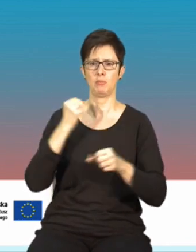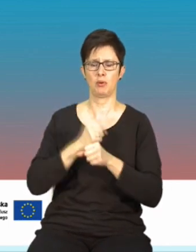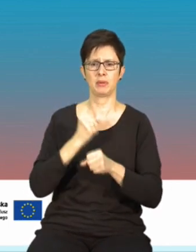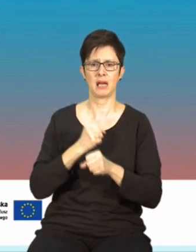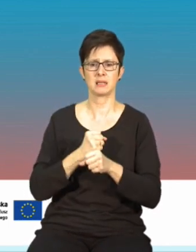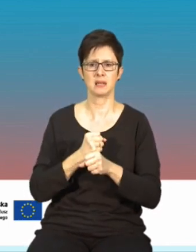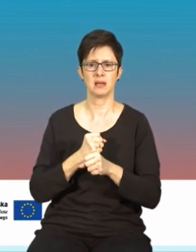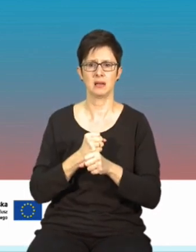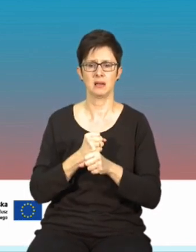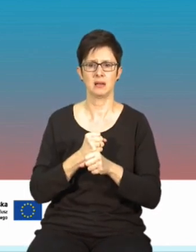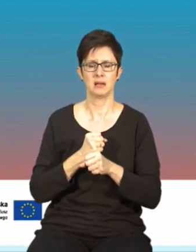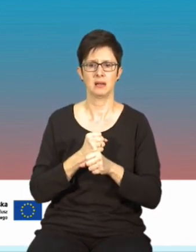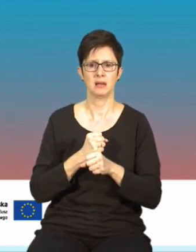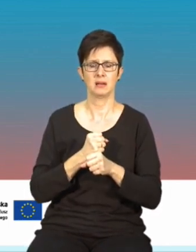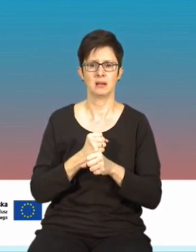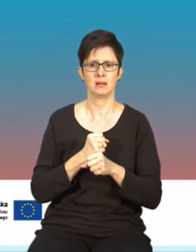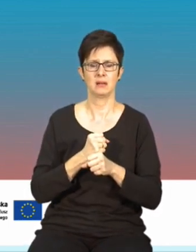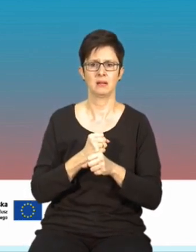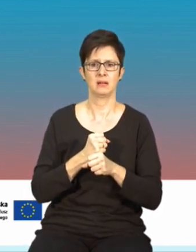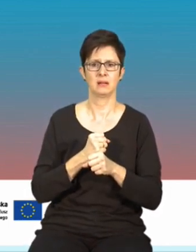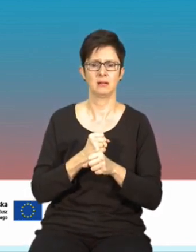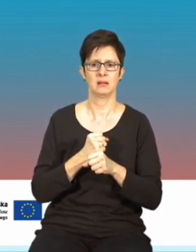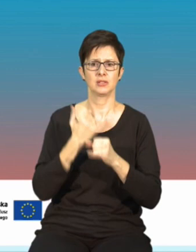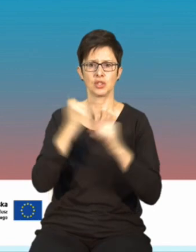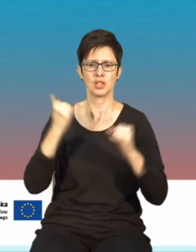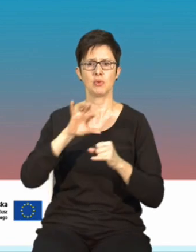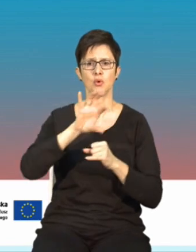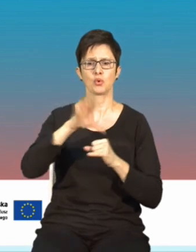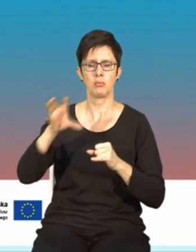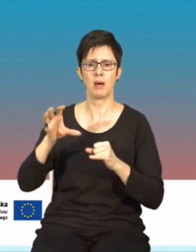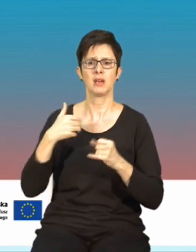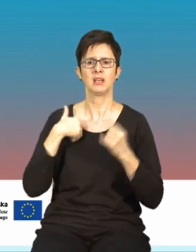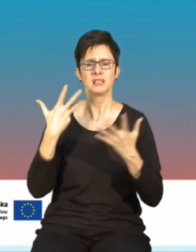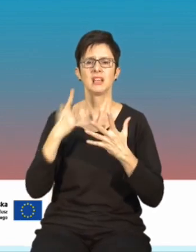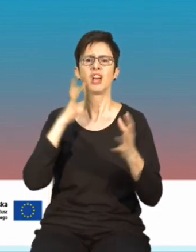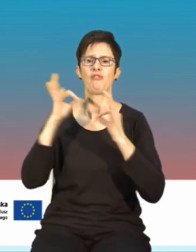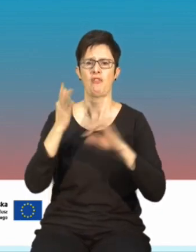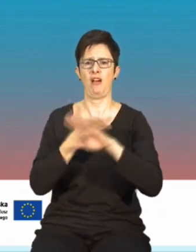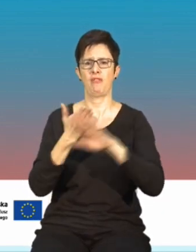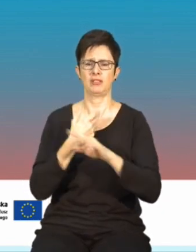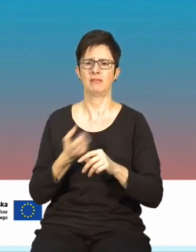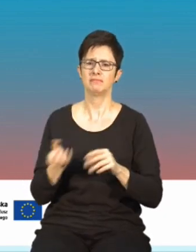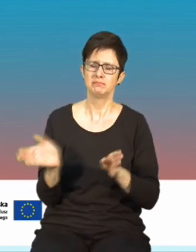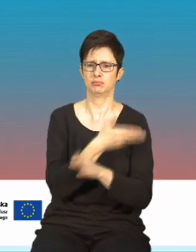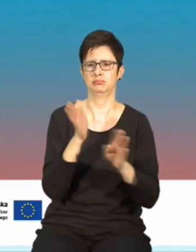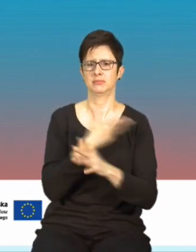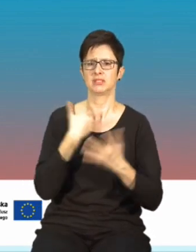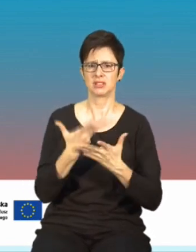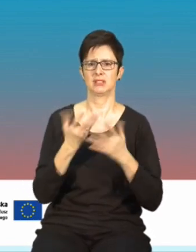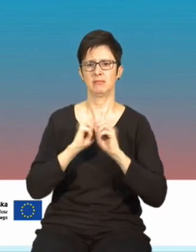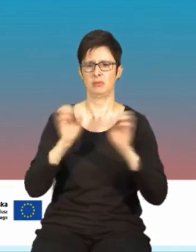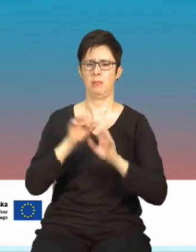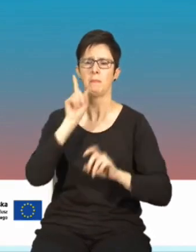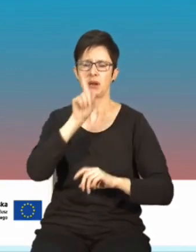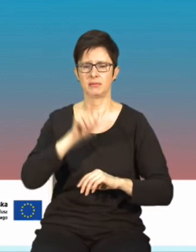-checkingowymi, czy prostowanie jakichś danych, które pojawią się błędne w mediach społecznościowych bądź tradycyjnych.